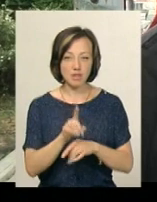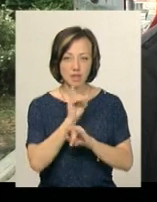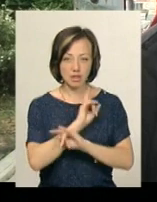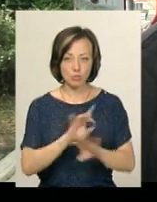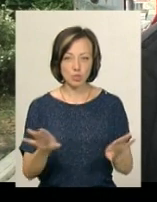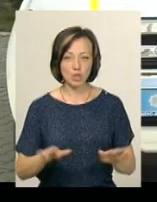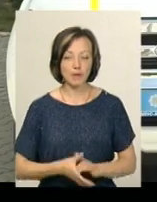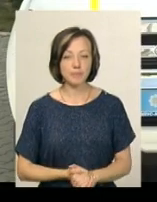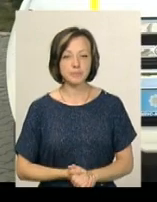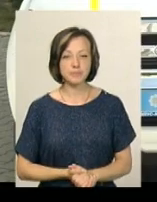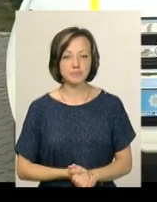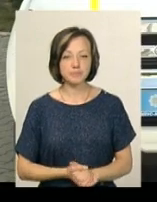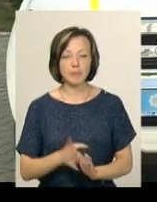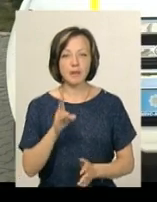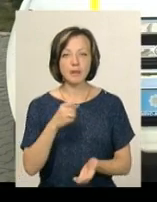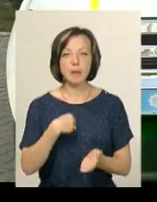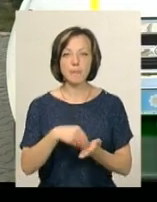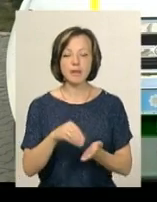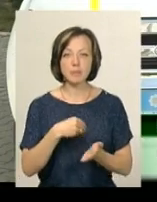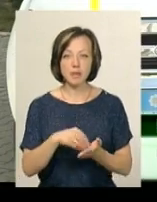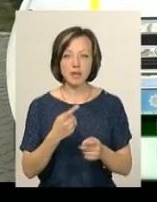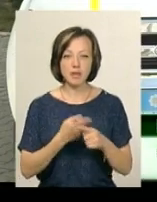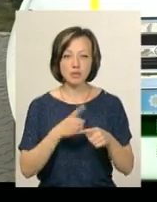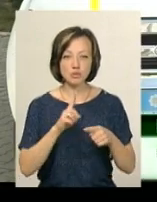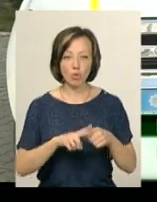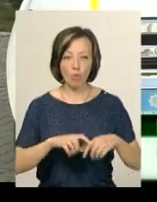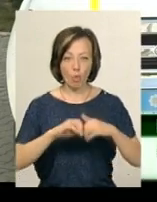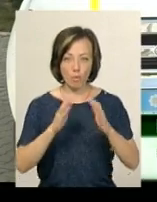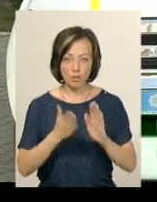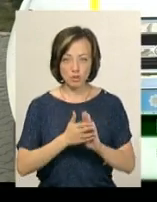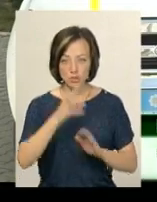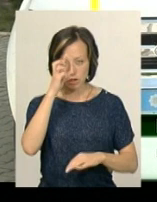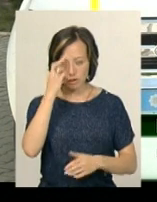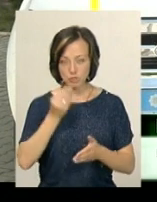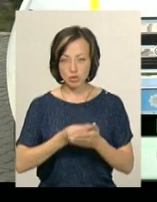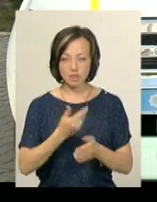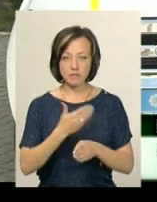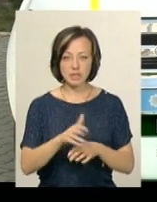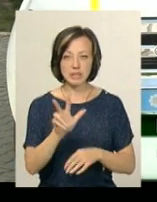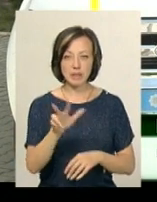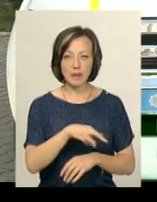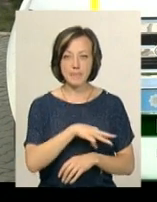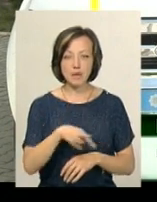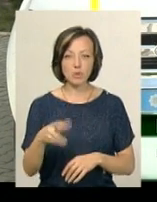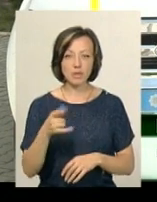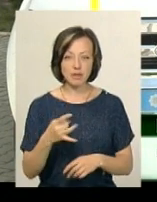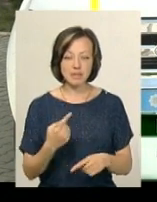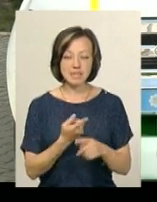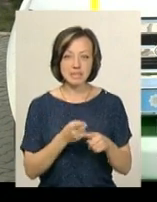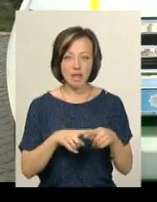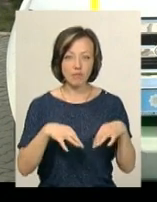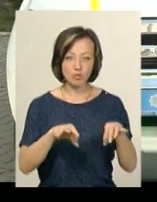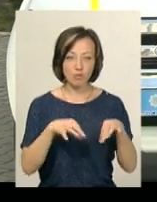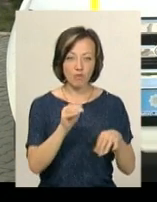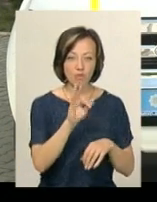нас задач не було. На придбання представного вибухотехнічного комплексу з державного бюджету виділили 3 мільйони гривень. Сам автомобіль